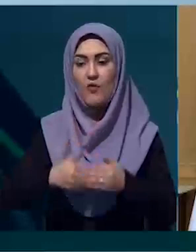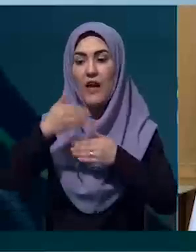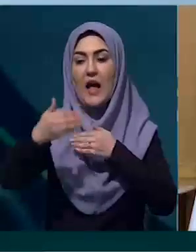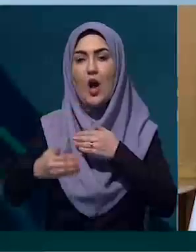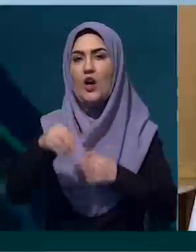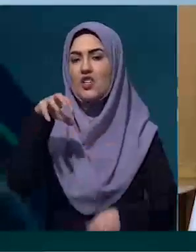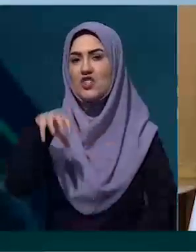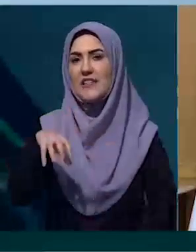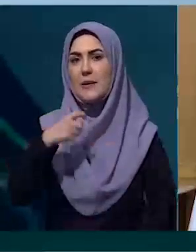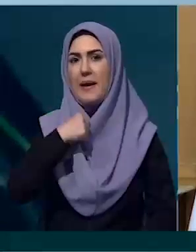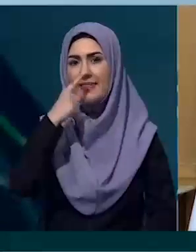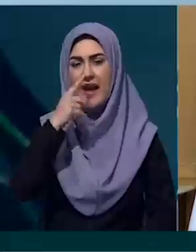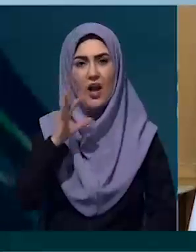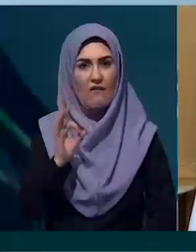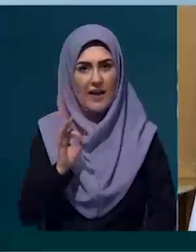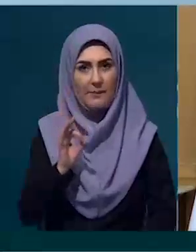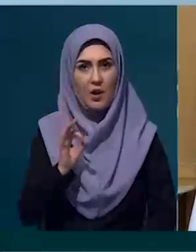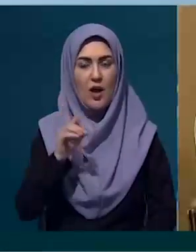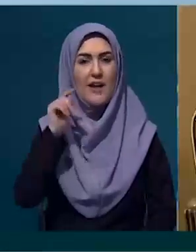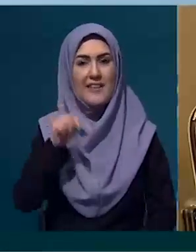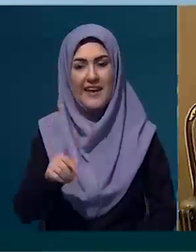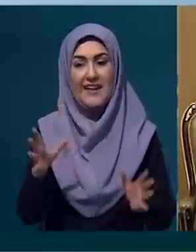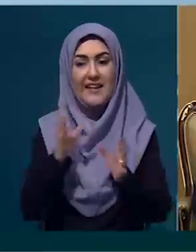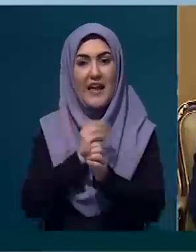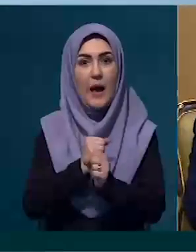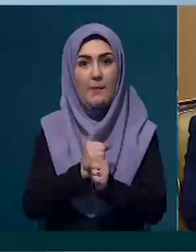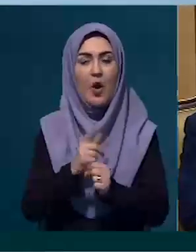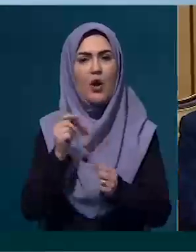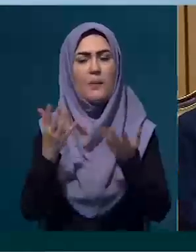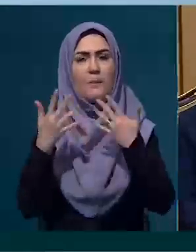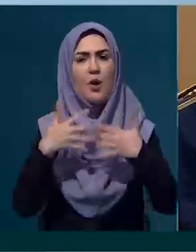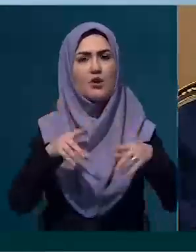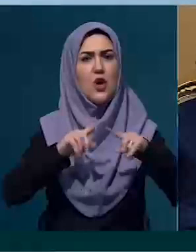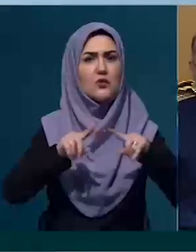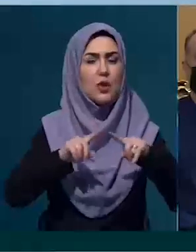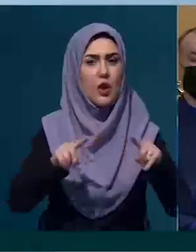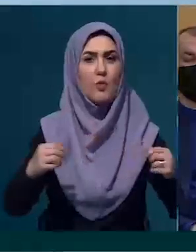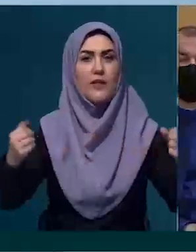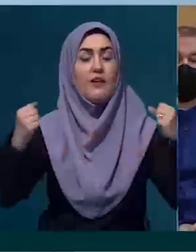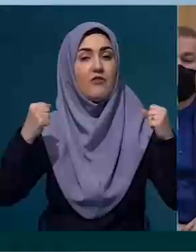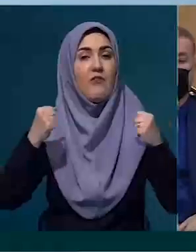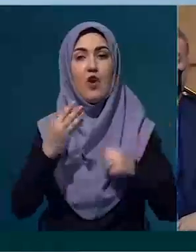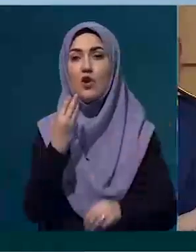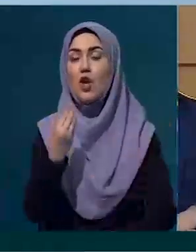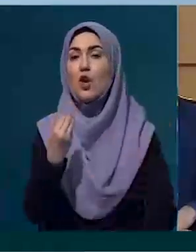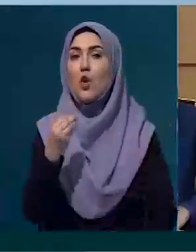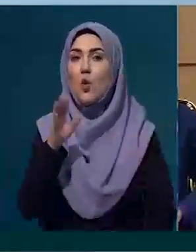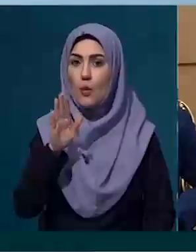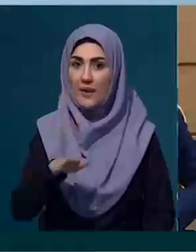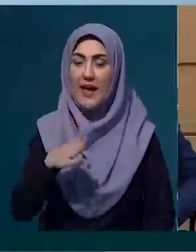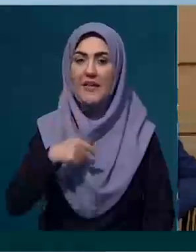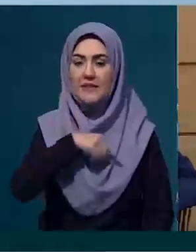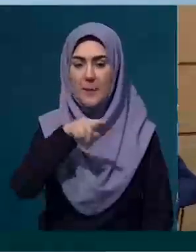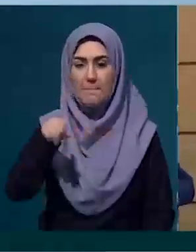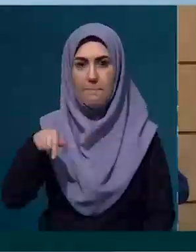همکاری در این سازمان ها و با این سازمان ها ظرفیت خوبی است که کشور ما